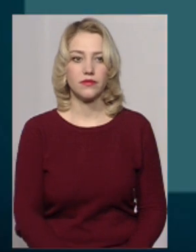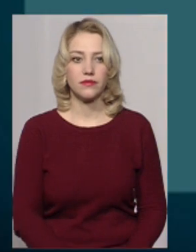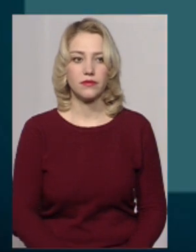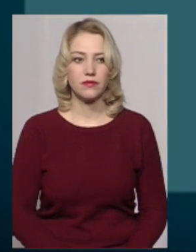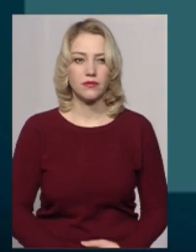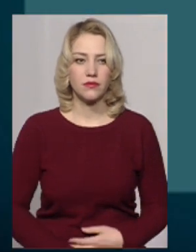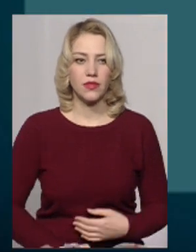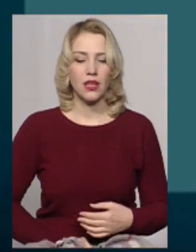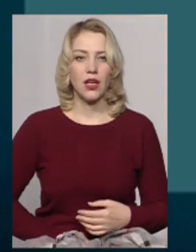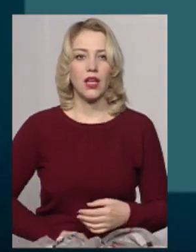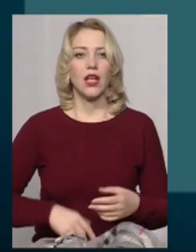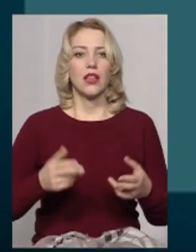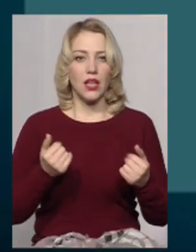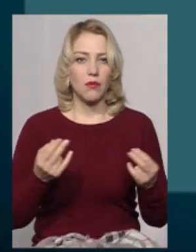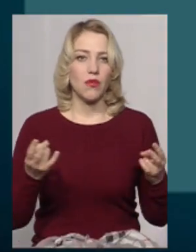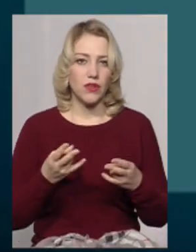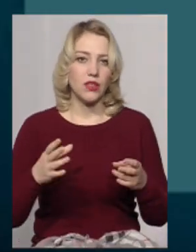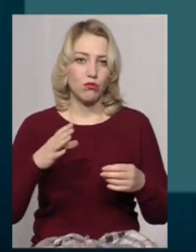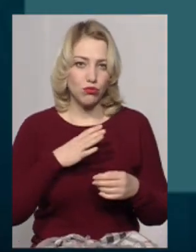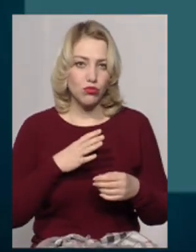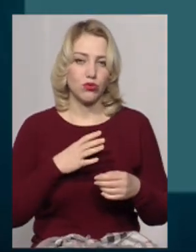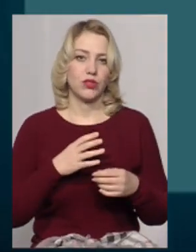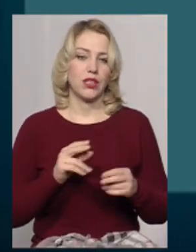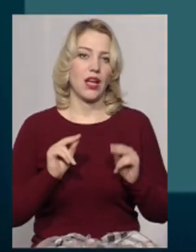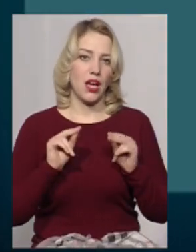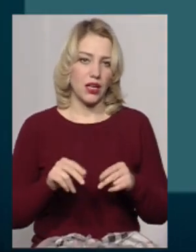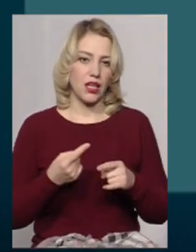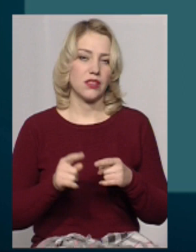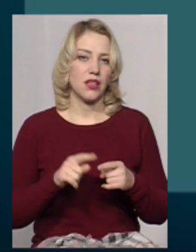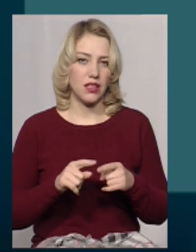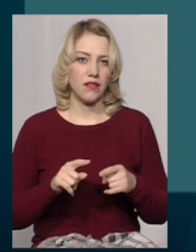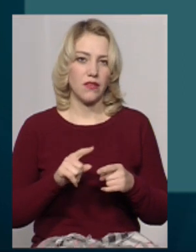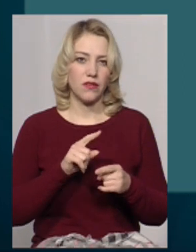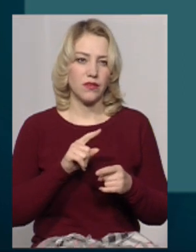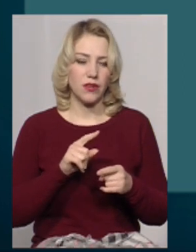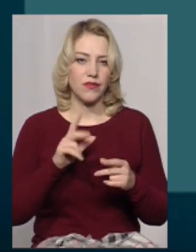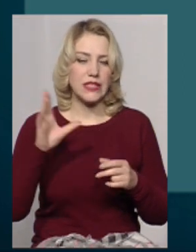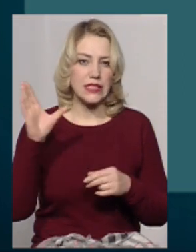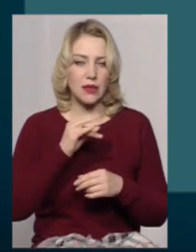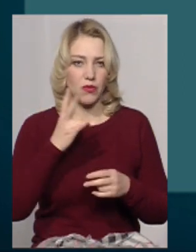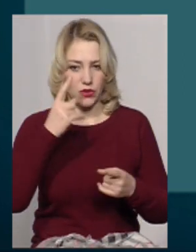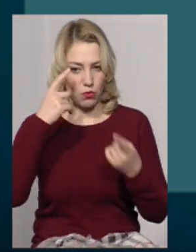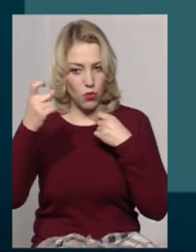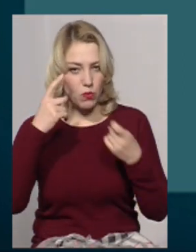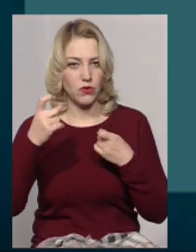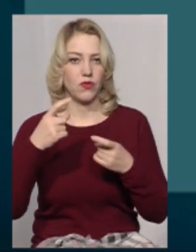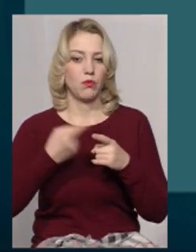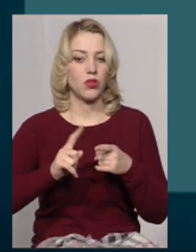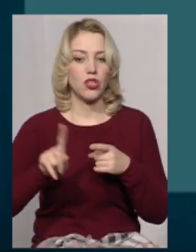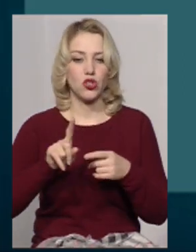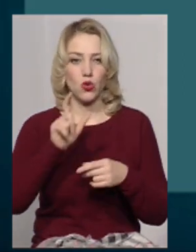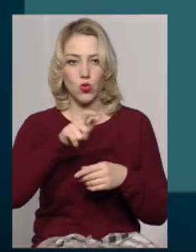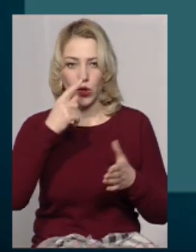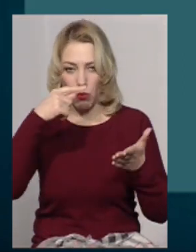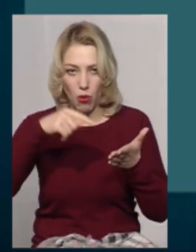Звісно, мають бути певні гарантії, а це саме обов'язок того, що осіб мають поінформувати про те, що вони попали